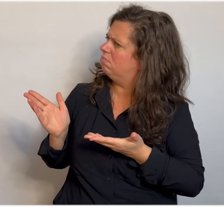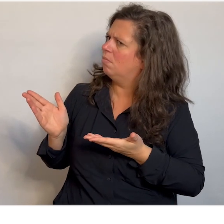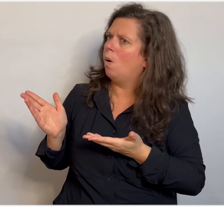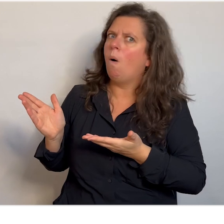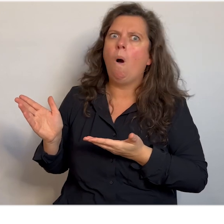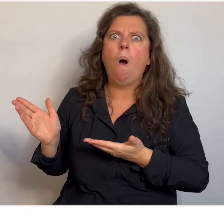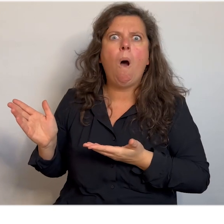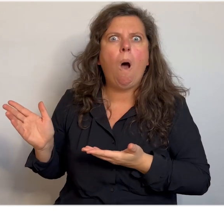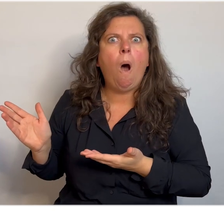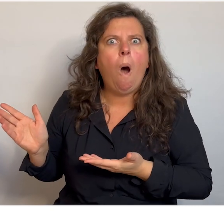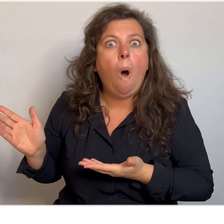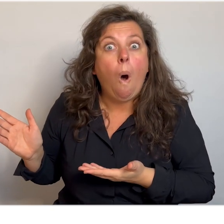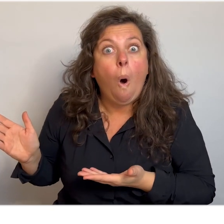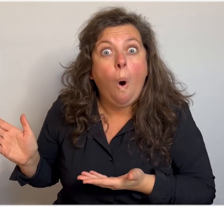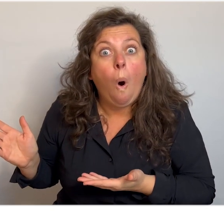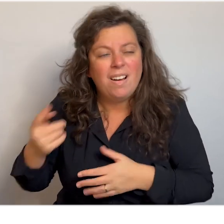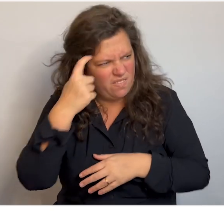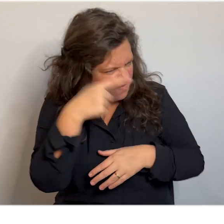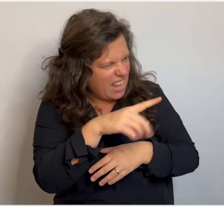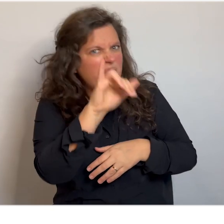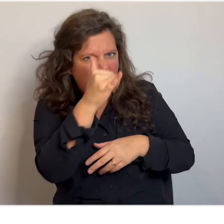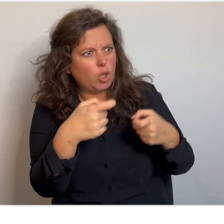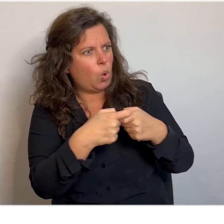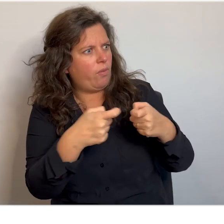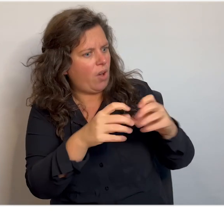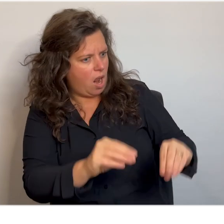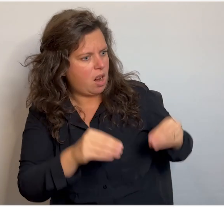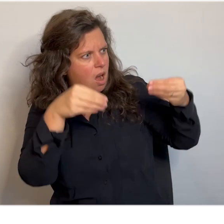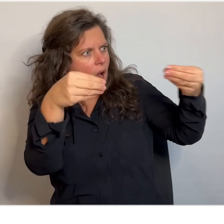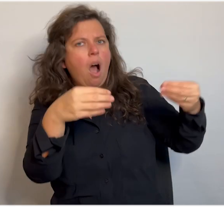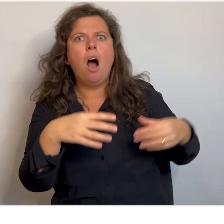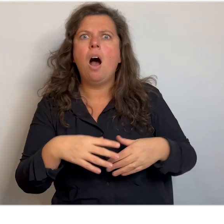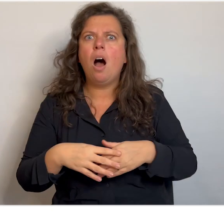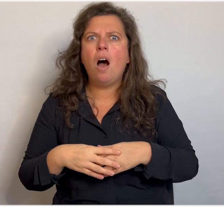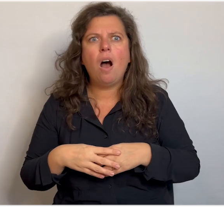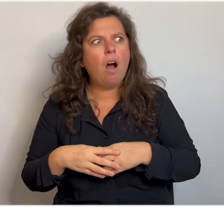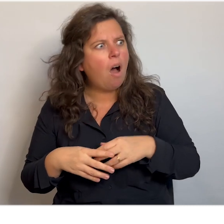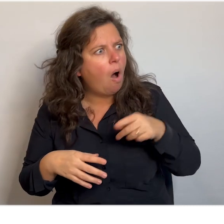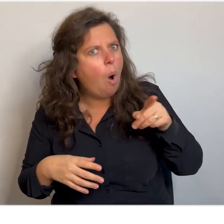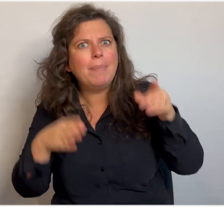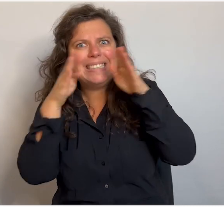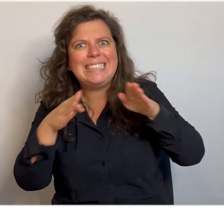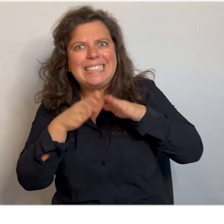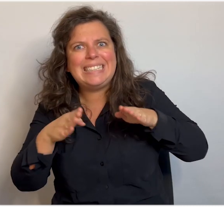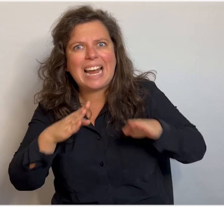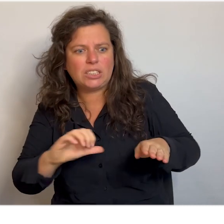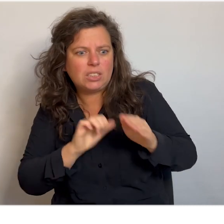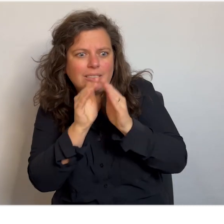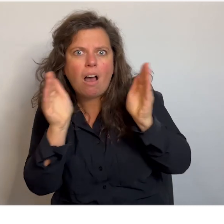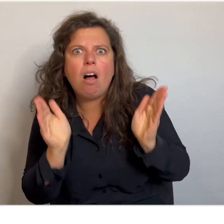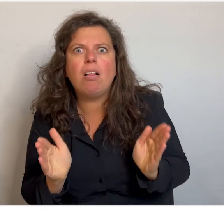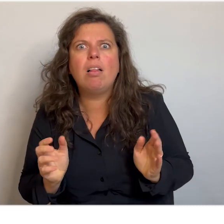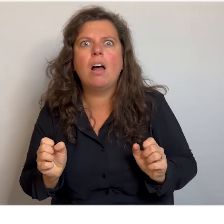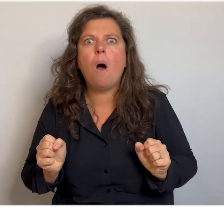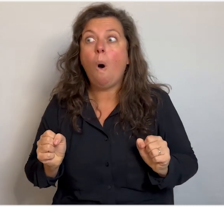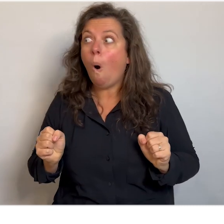Huh? Weet je welke koffer jij gepakt hebt, Sofie? Nou? Dit is de koffer met het kerststalletje erin. Oeh,